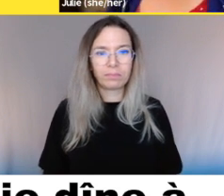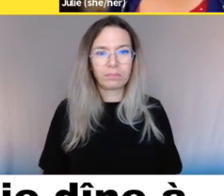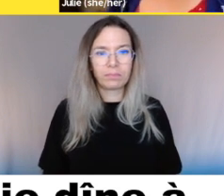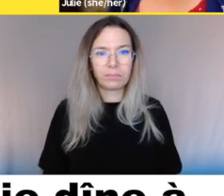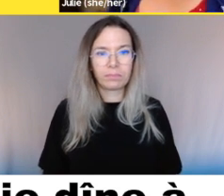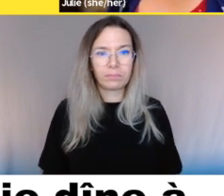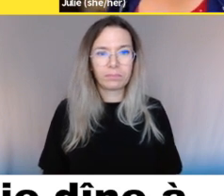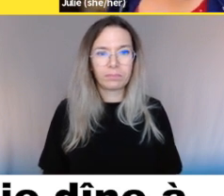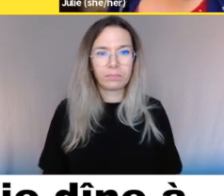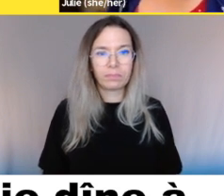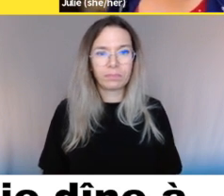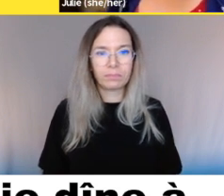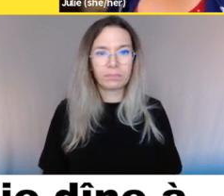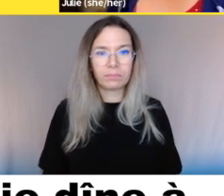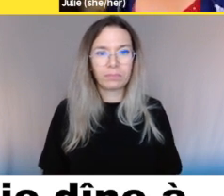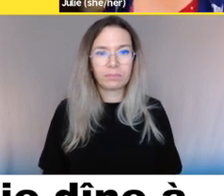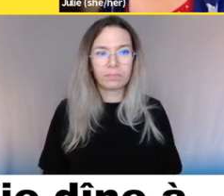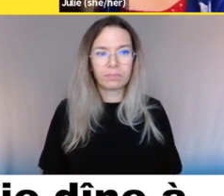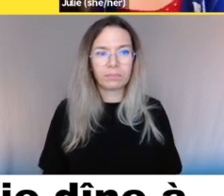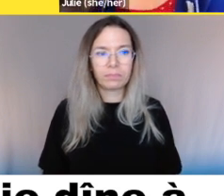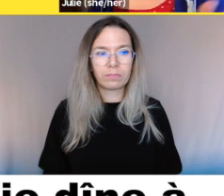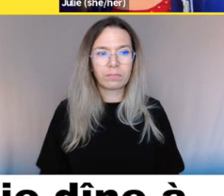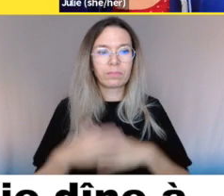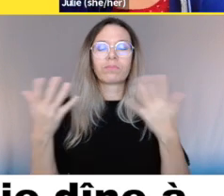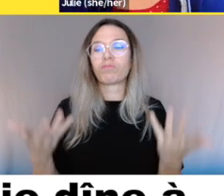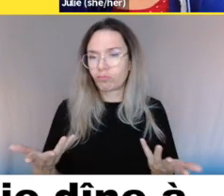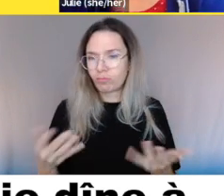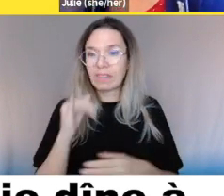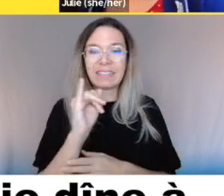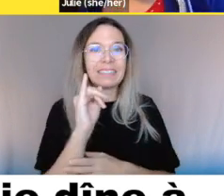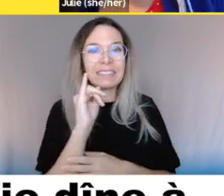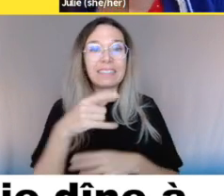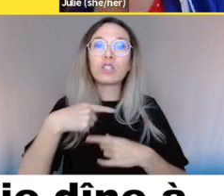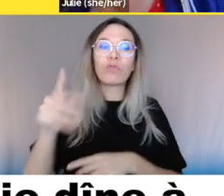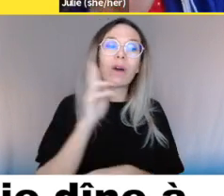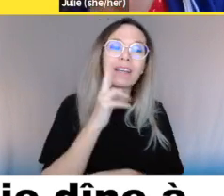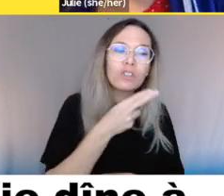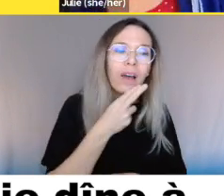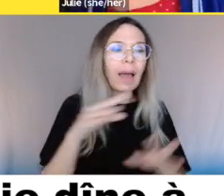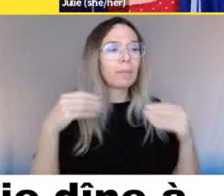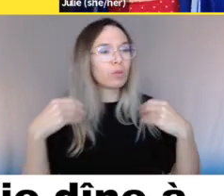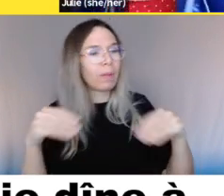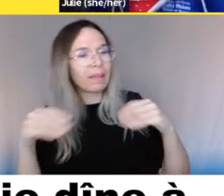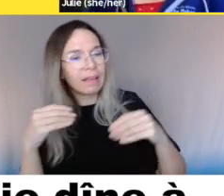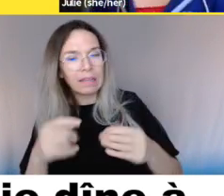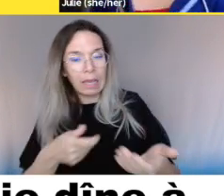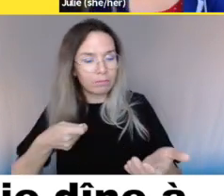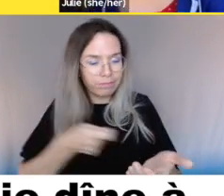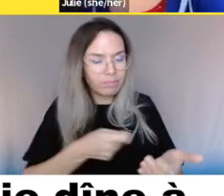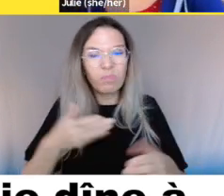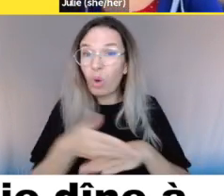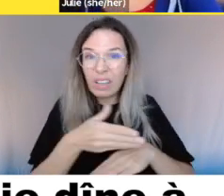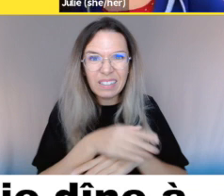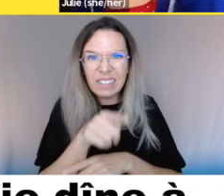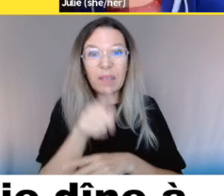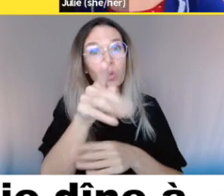Et donc, l'évaluation de la contrainte excessive varie selon le cas. Si on dit, il n'y a personne pour vous aider parce qu'il seulement une personne